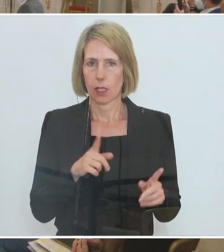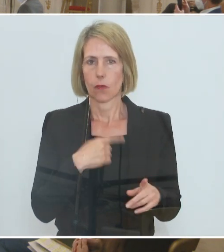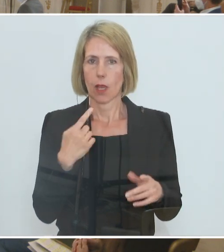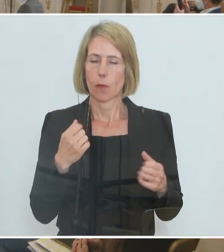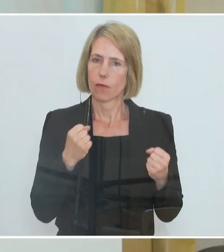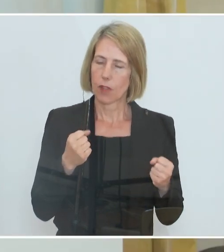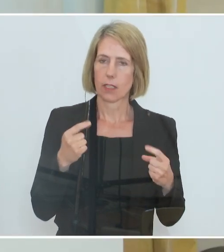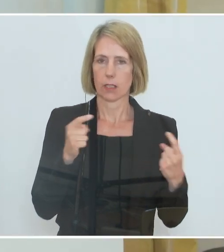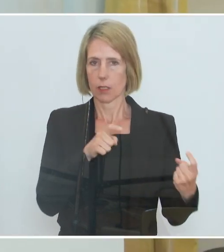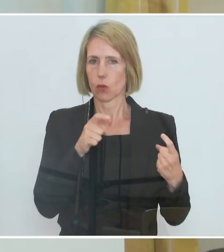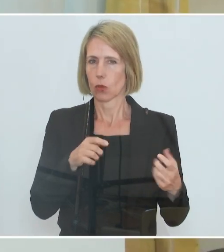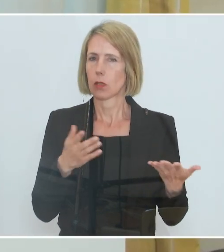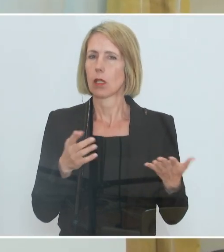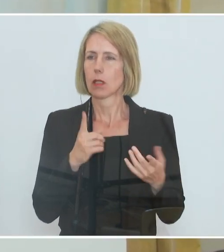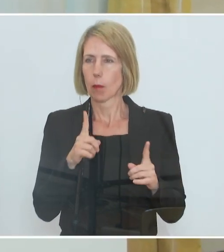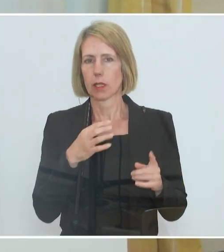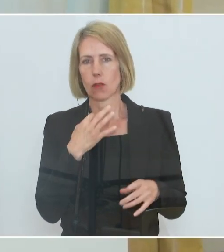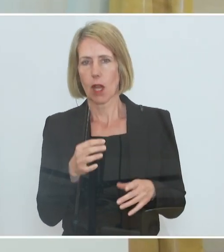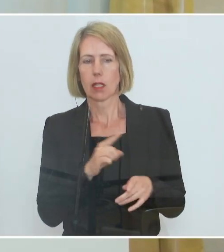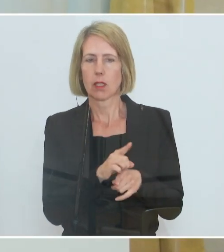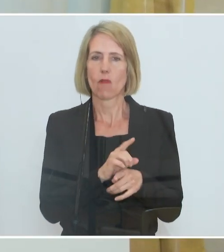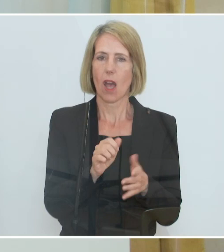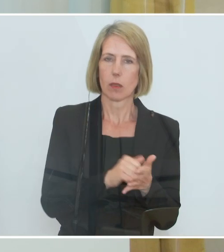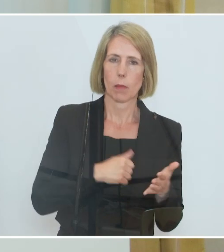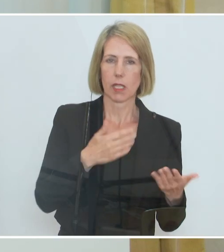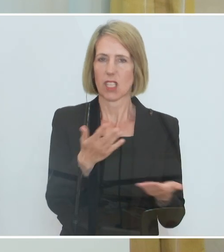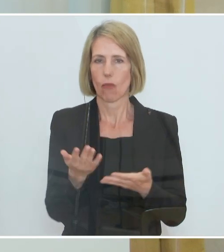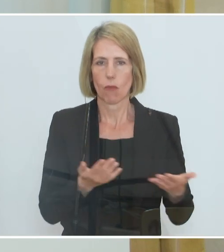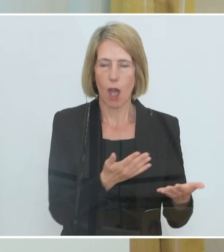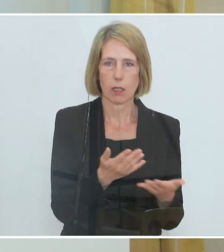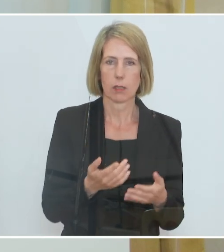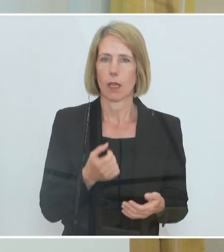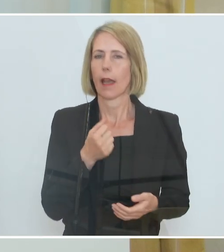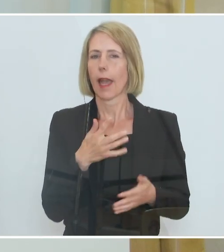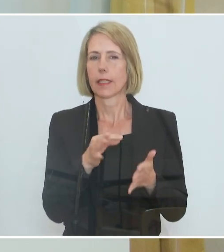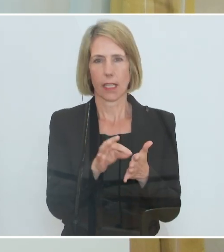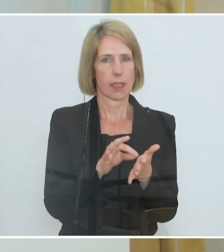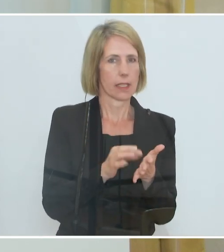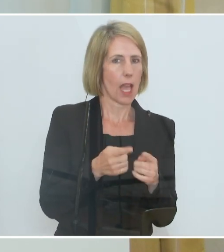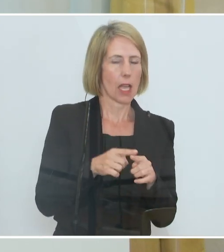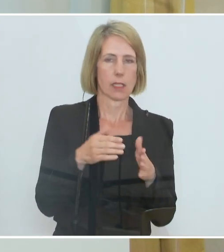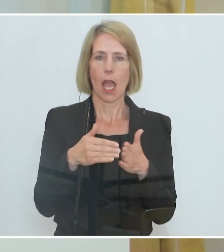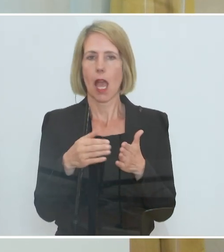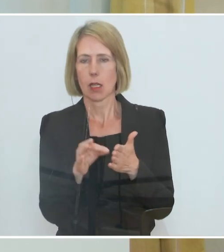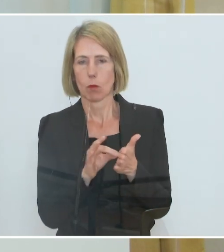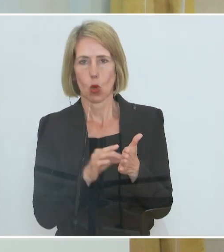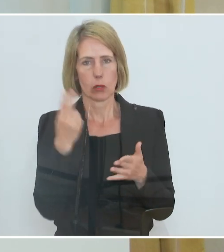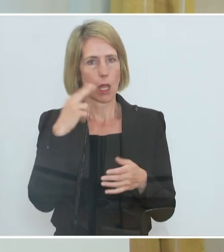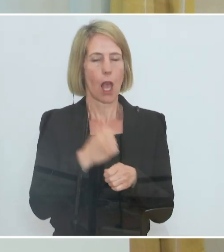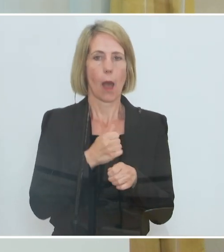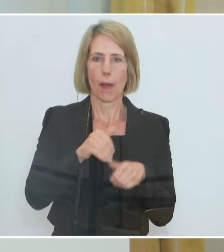Frage ist auch da, wann setzt man es wie an? Und da brauchen wir noch einige Details. Die Eckpunkte hat der Herr Arbeitsminister schon genannt.